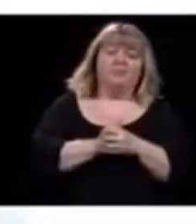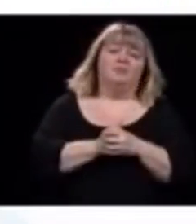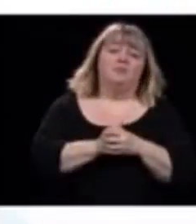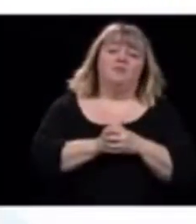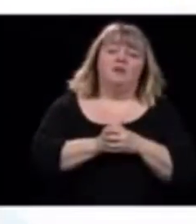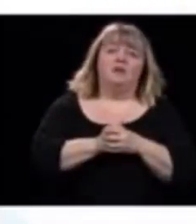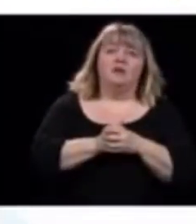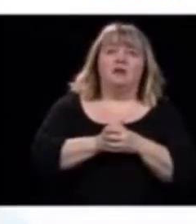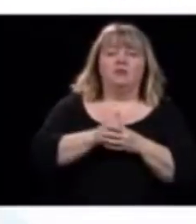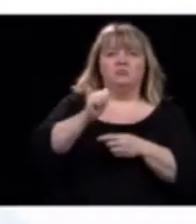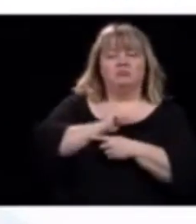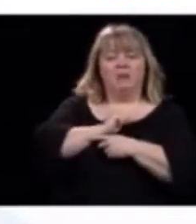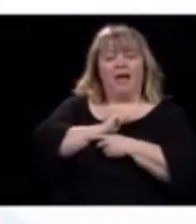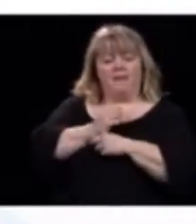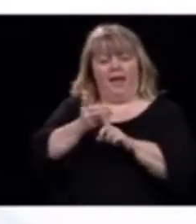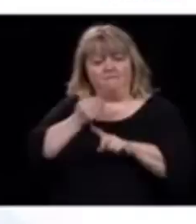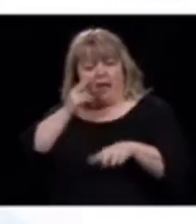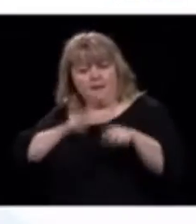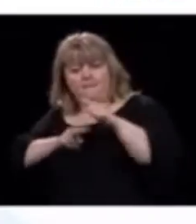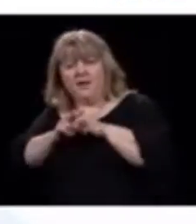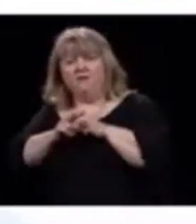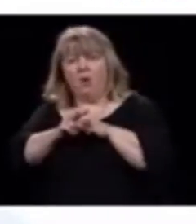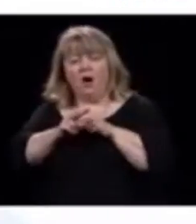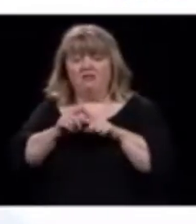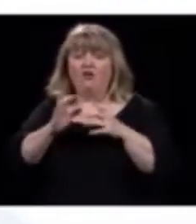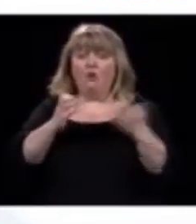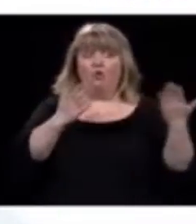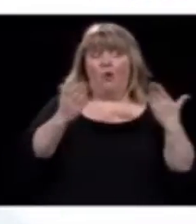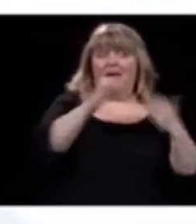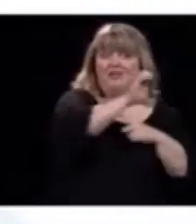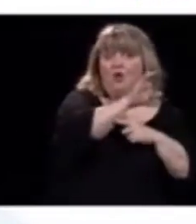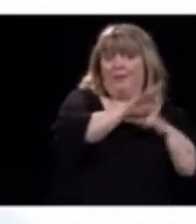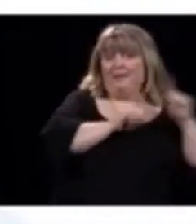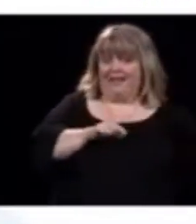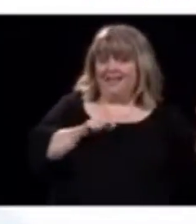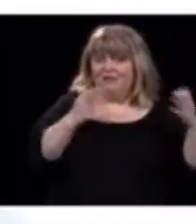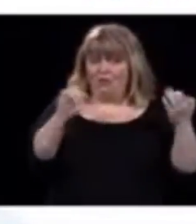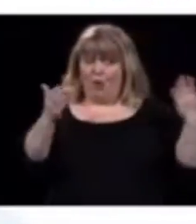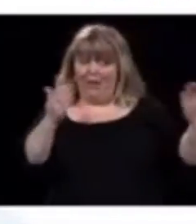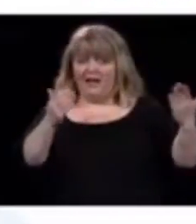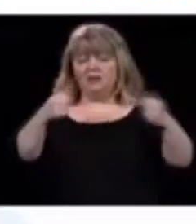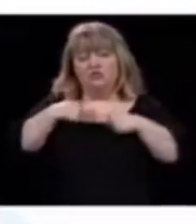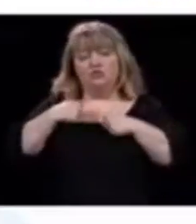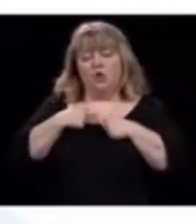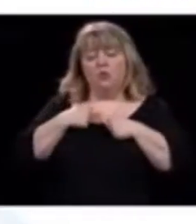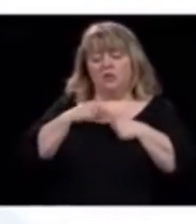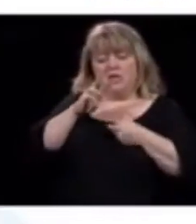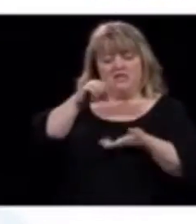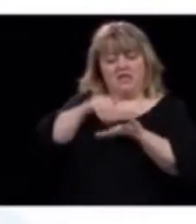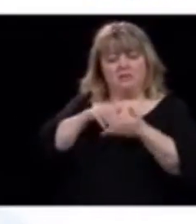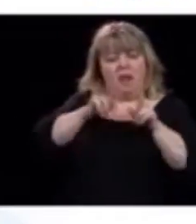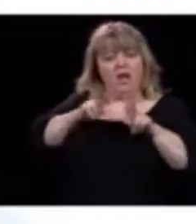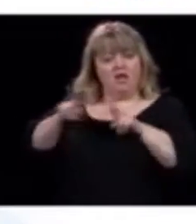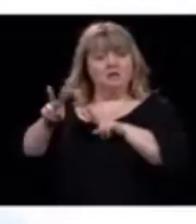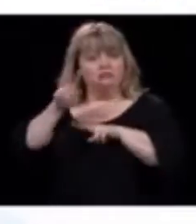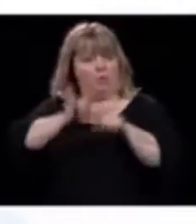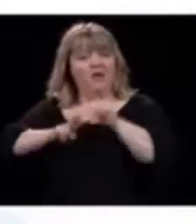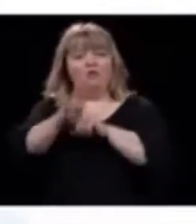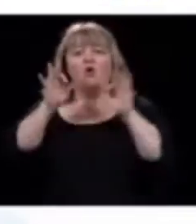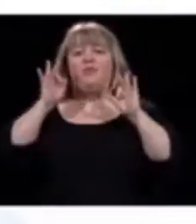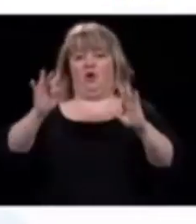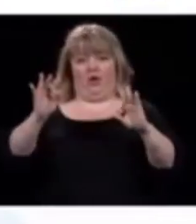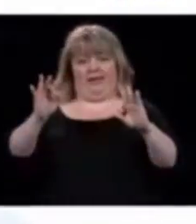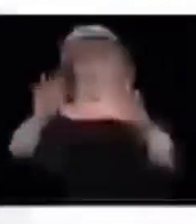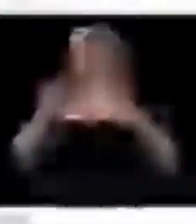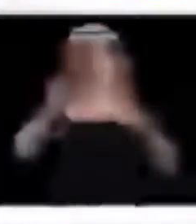scénario, là, si vous voulez comparer à la Colombie-Britannique, bien, on serait correct avec les 6 000 lits. Ça fait que si jamais